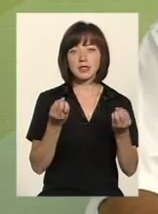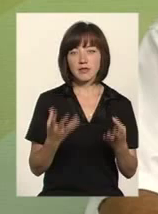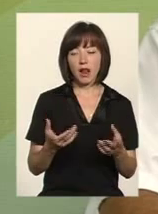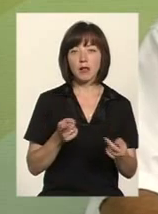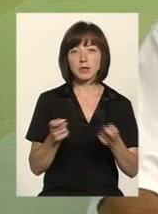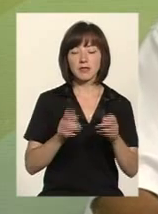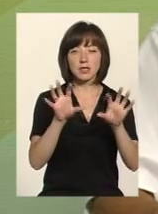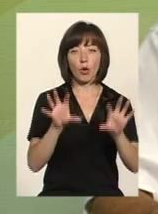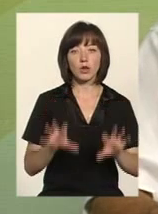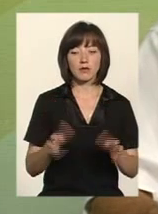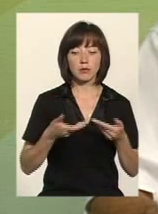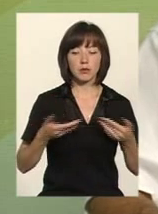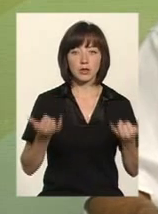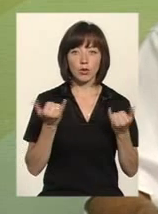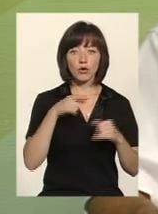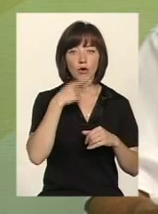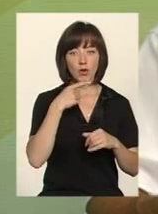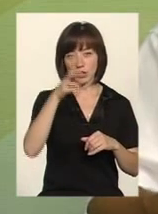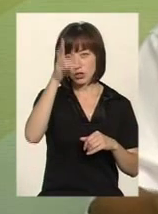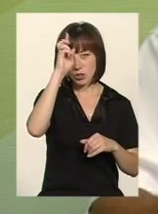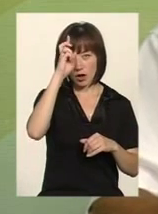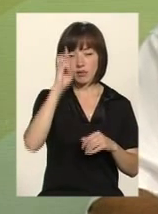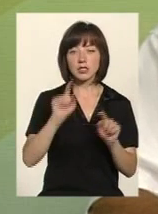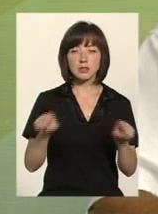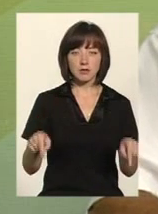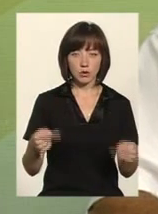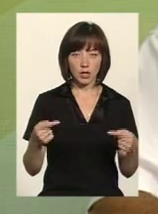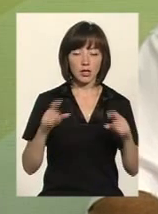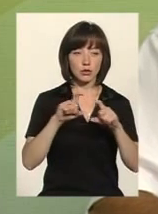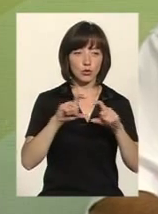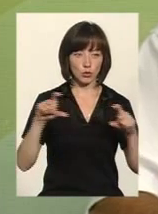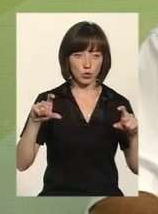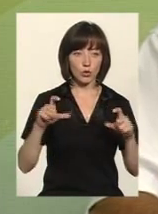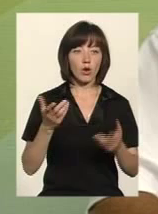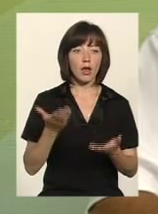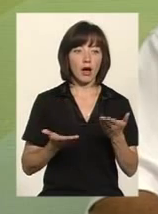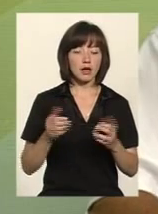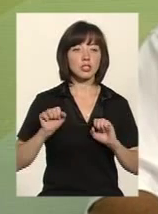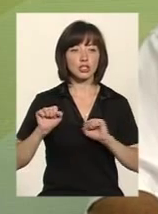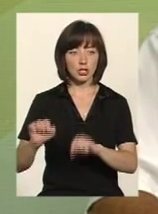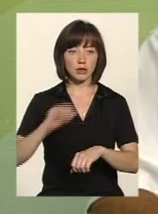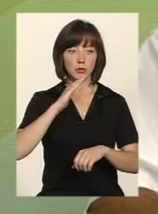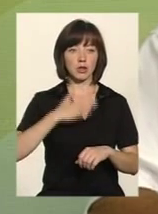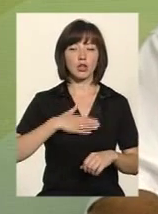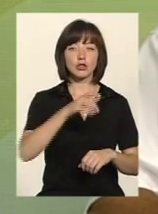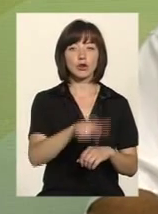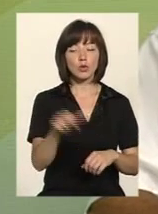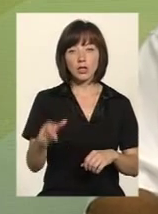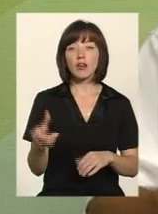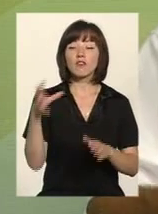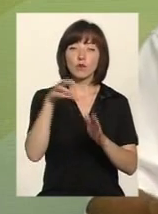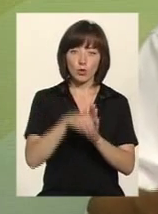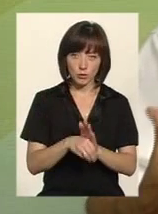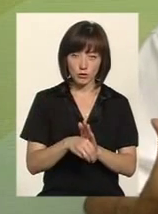законодавство. Тобто, ми сьогодні говоримо про те, що держава створила структуру, яка захищатиме наших людей, в тому